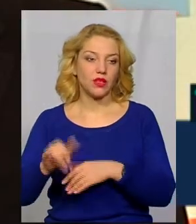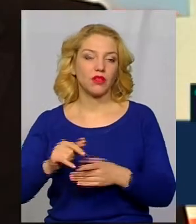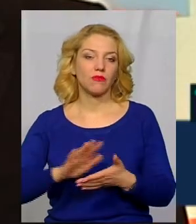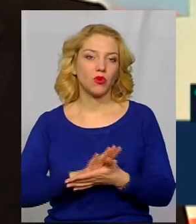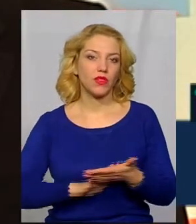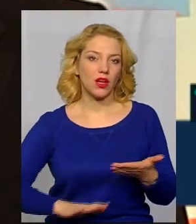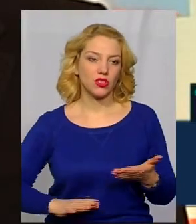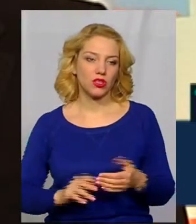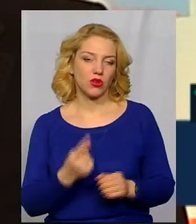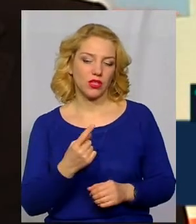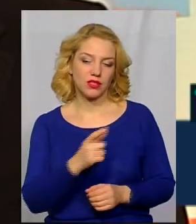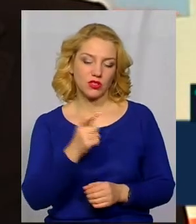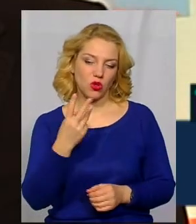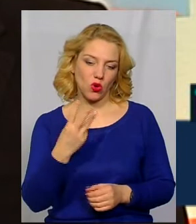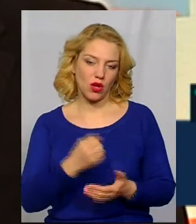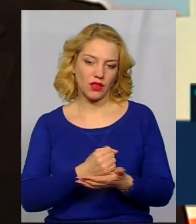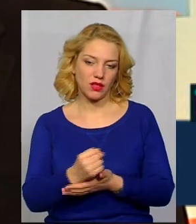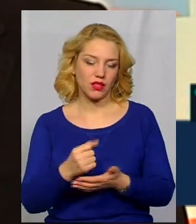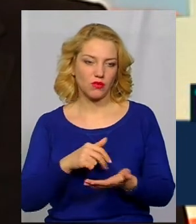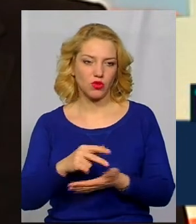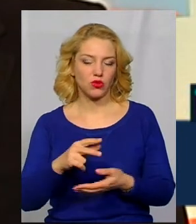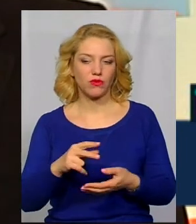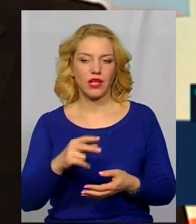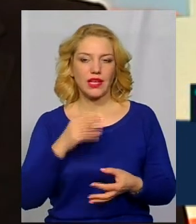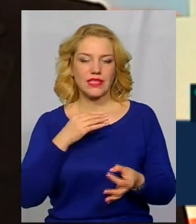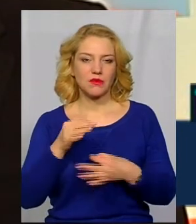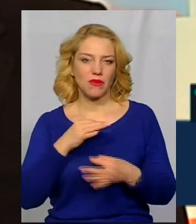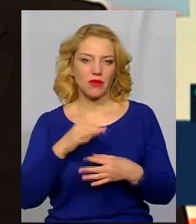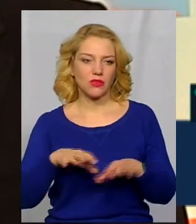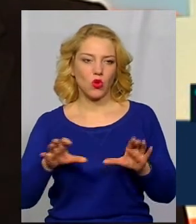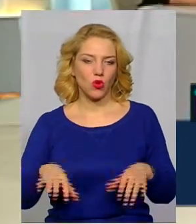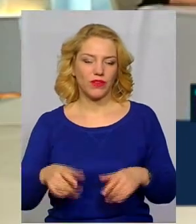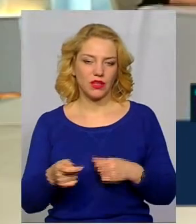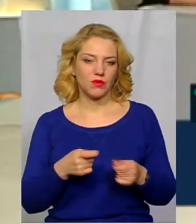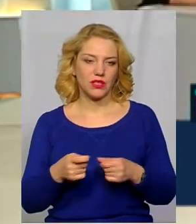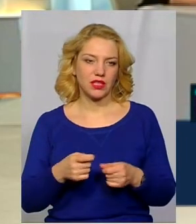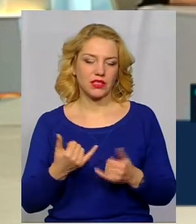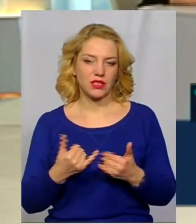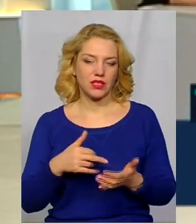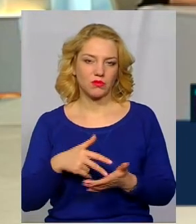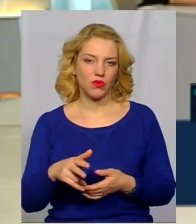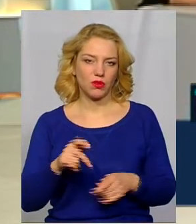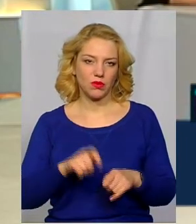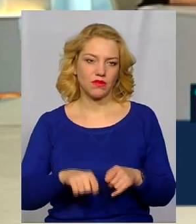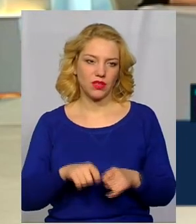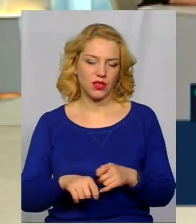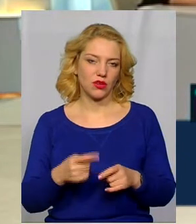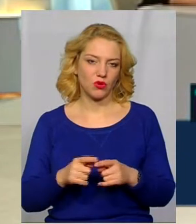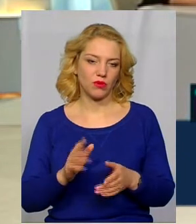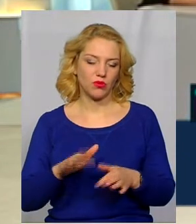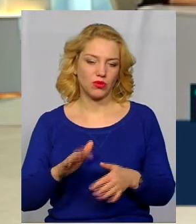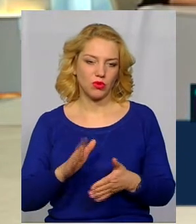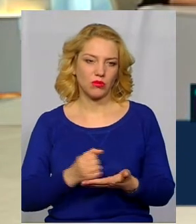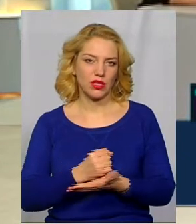один з двох кандидатів пройшов співбесіду в голови адміністрації і зараз проходять перевірки, потім буде його призначення.